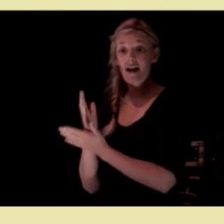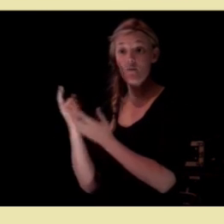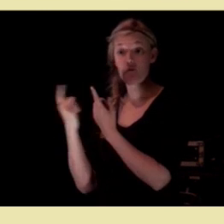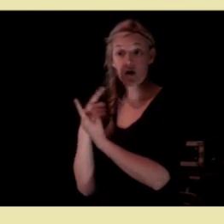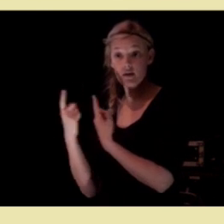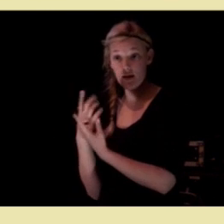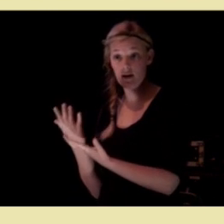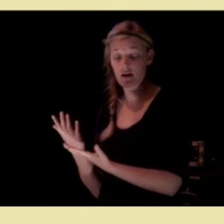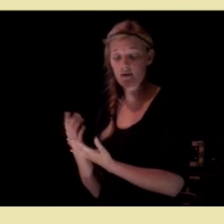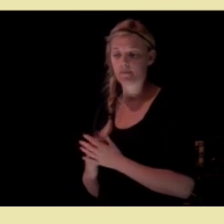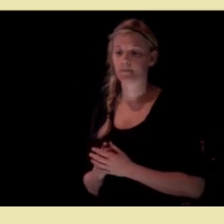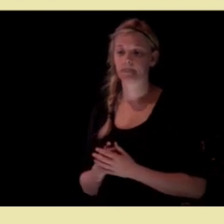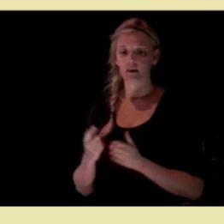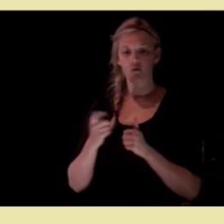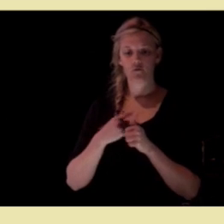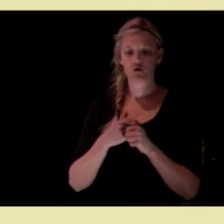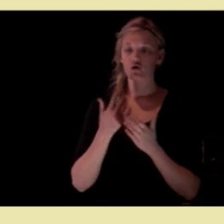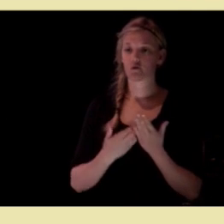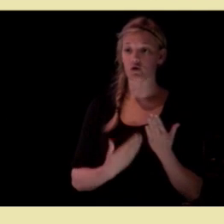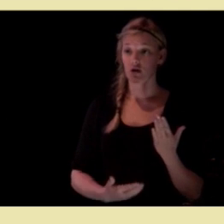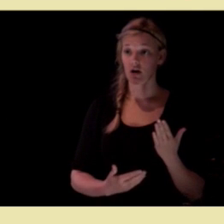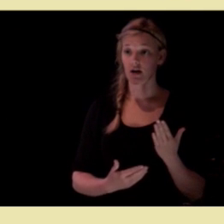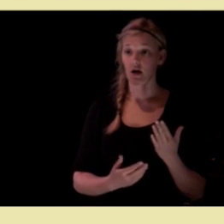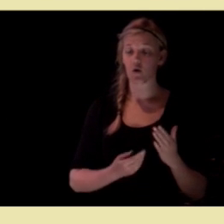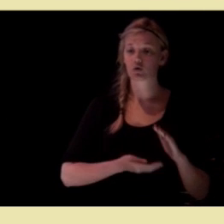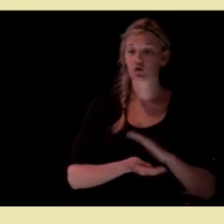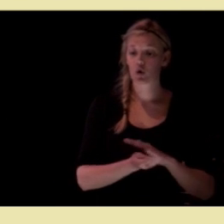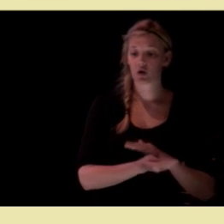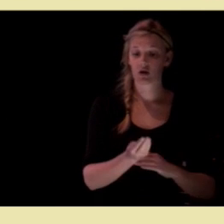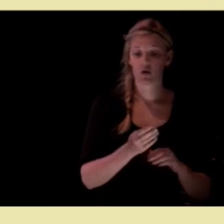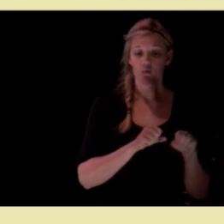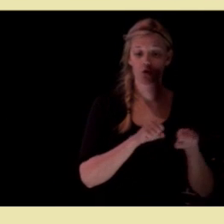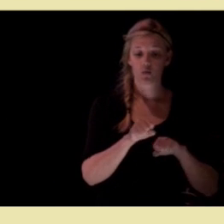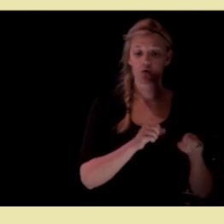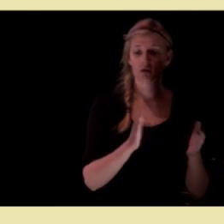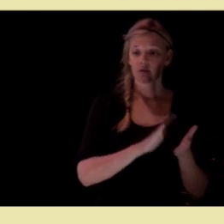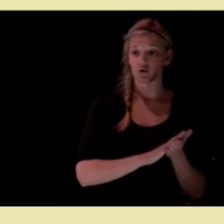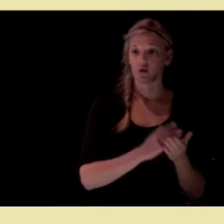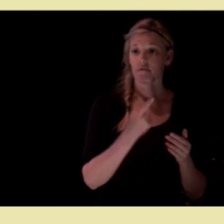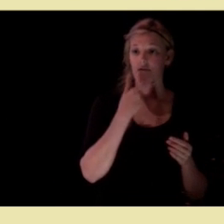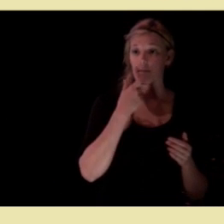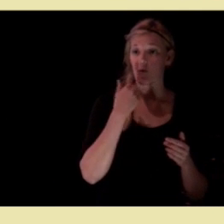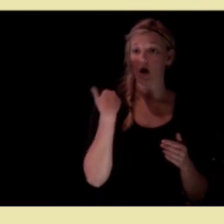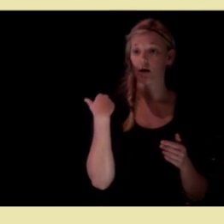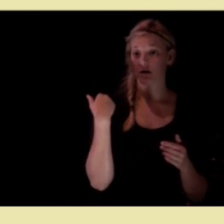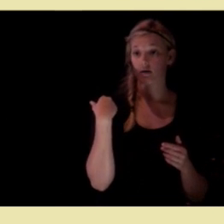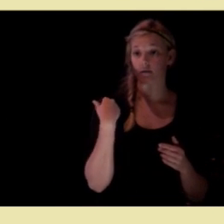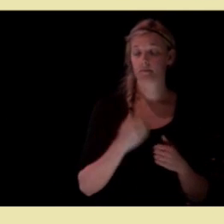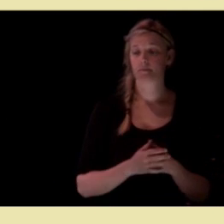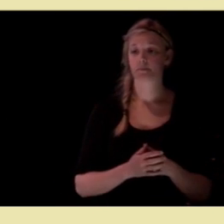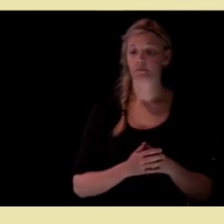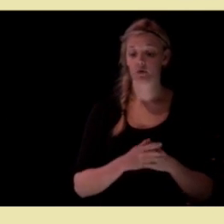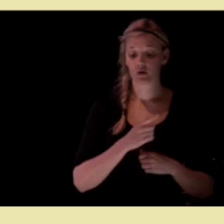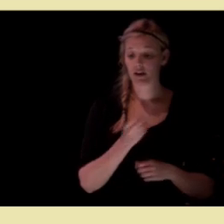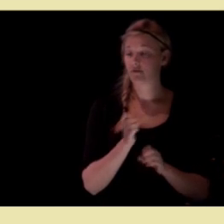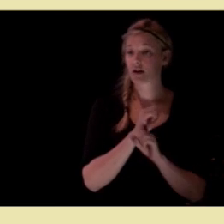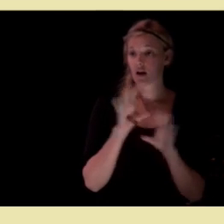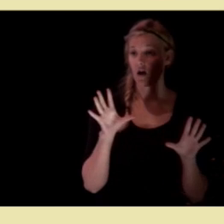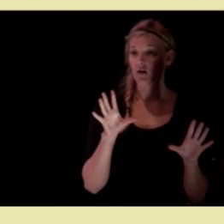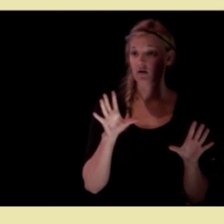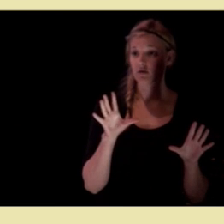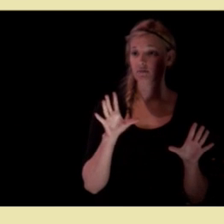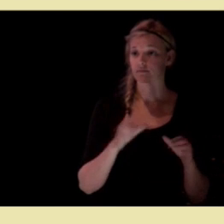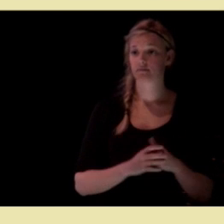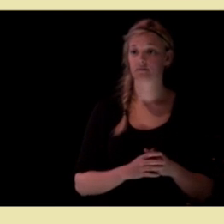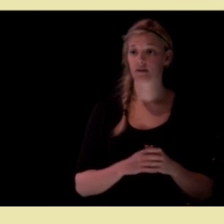forhandlingene. den første forslaget, søknaden om kommunesammenslåing, fikk vi i februar, og de fikk grønt lys